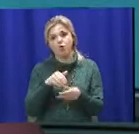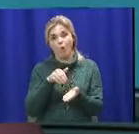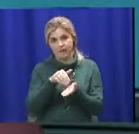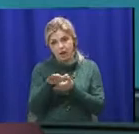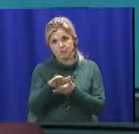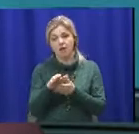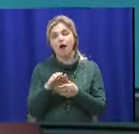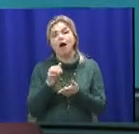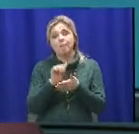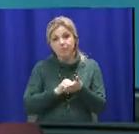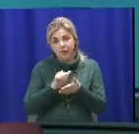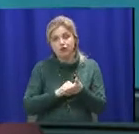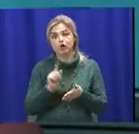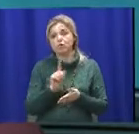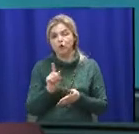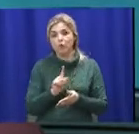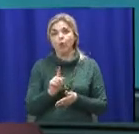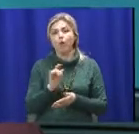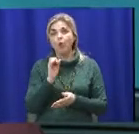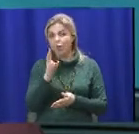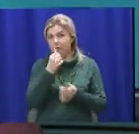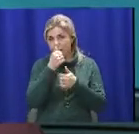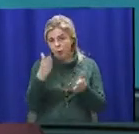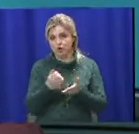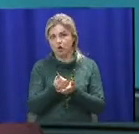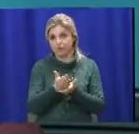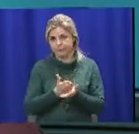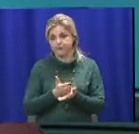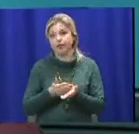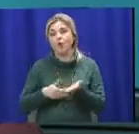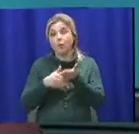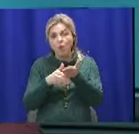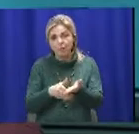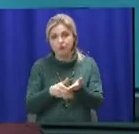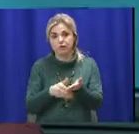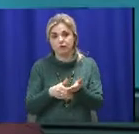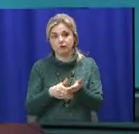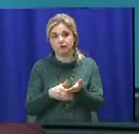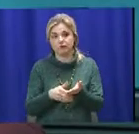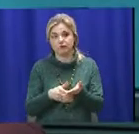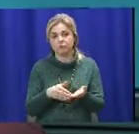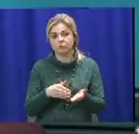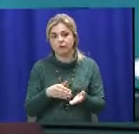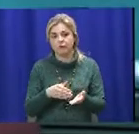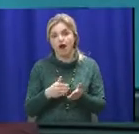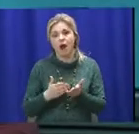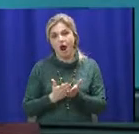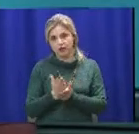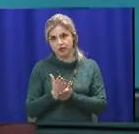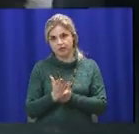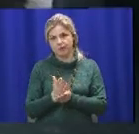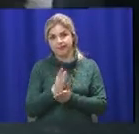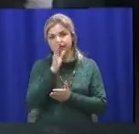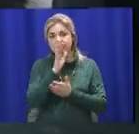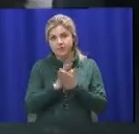мотивируя это тем, что он не сможет оказать медицинскую помощь надлежащего качества. Вибачте,